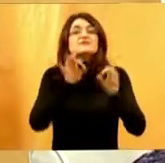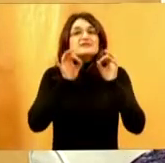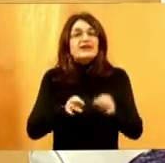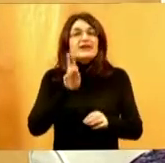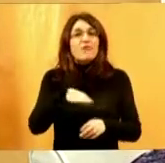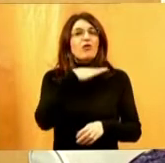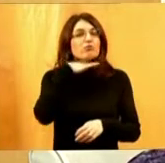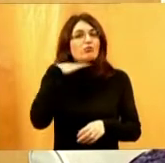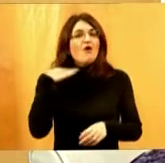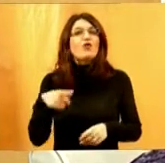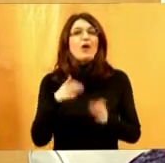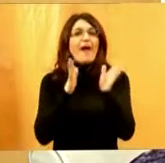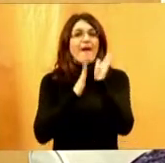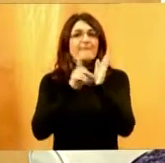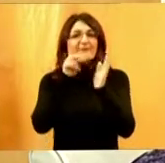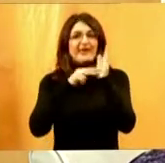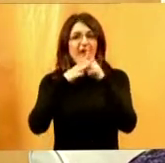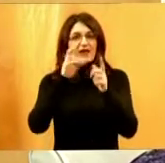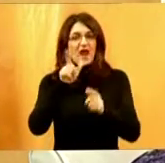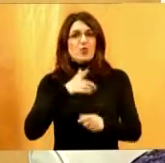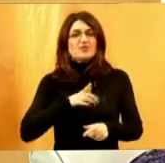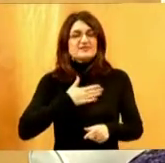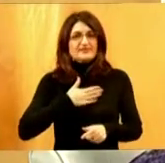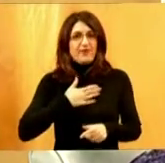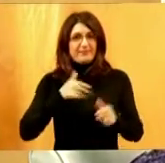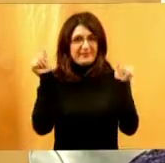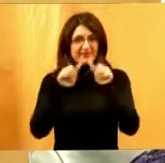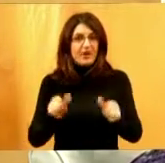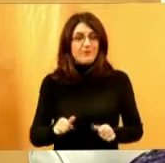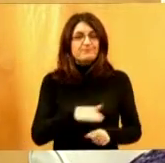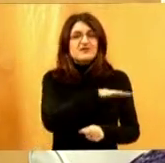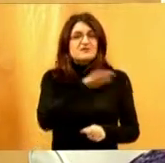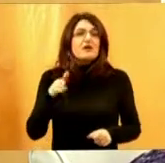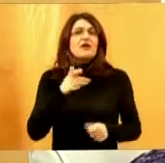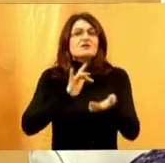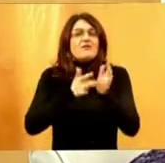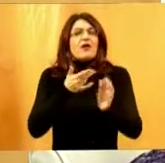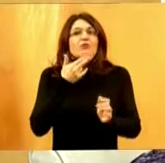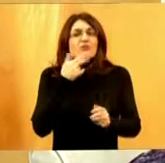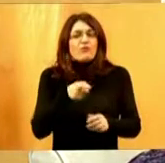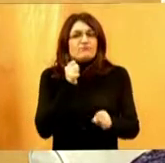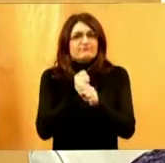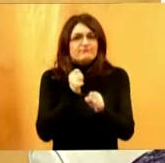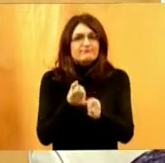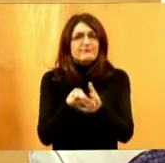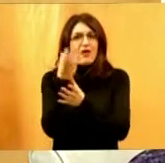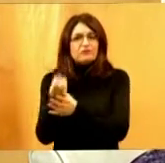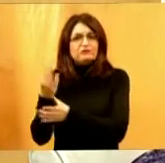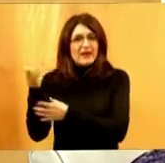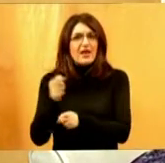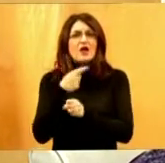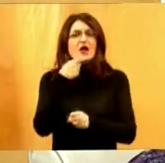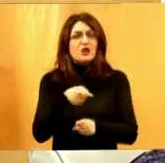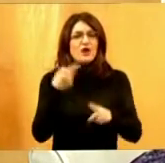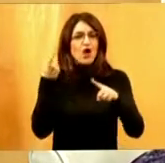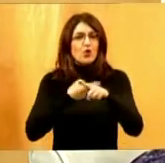dovoljnu koričinu i minerala u svom tijelu. Svi koji se bave sa biljkama kažu da je